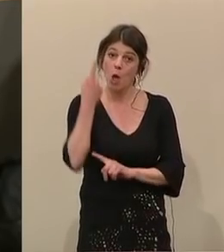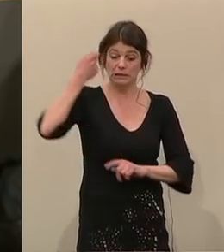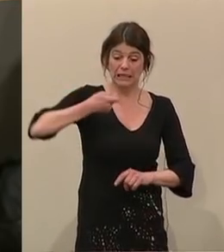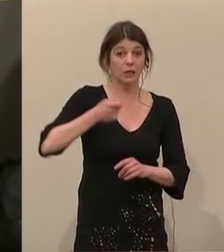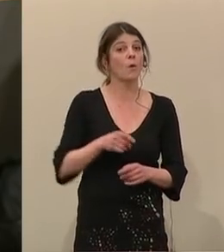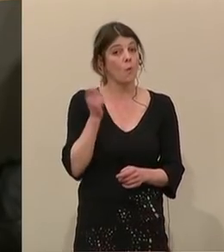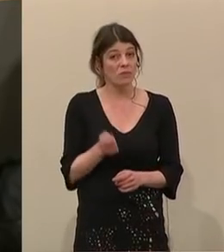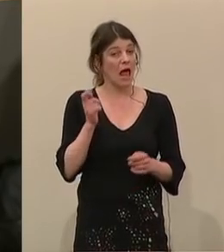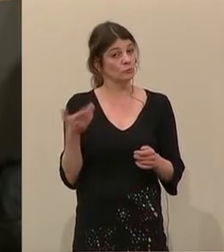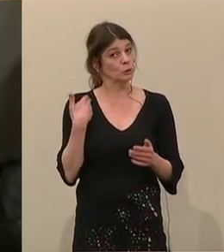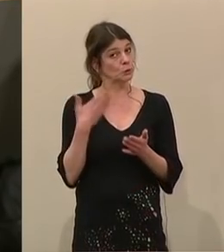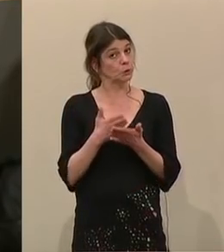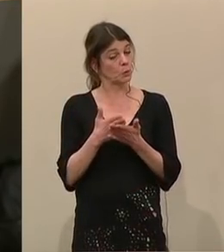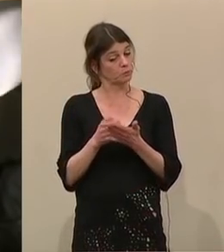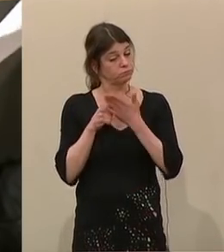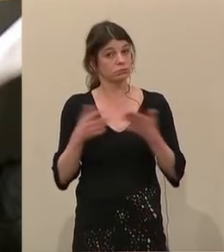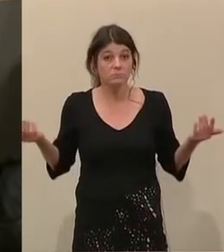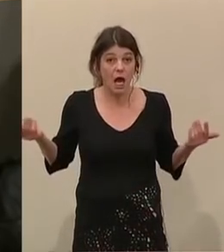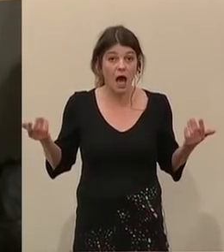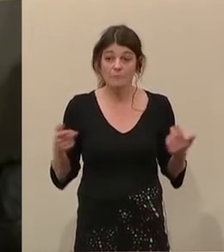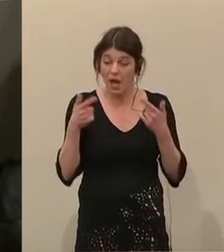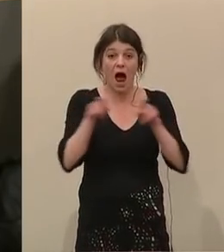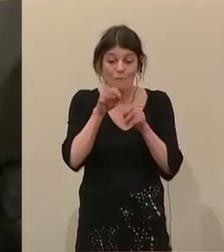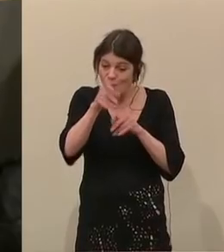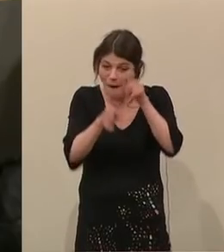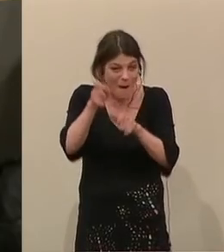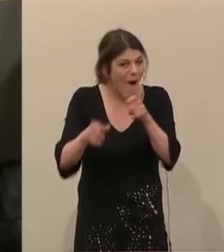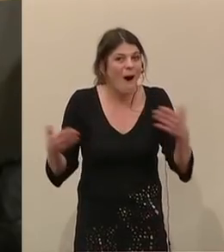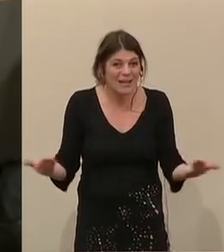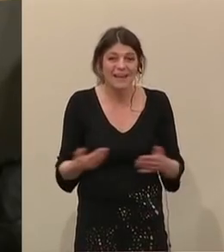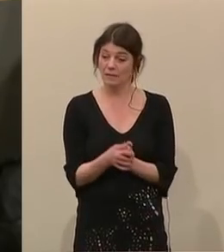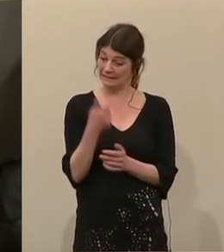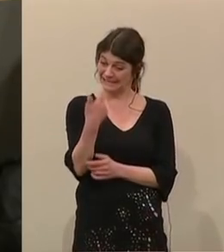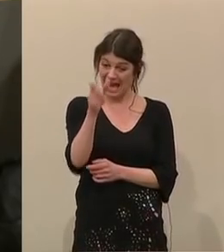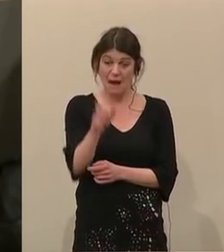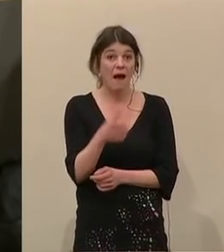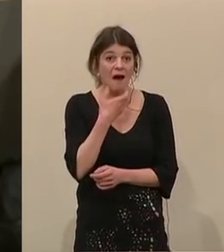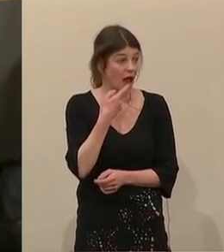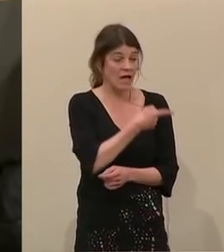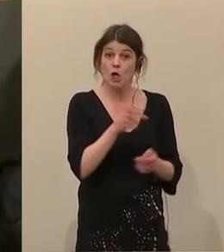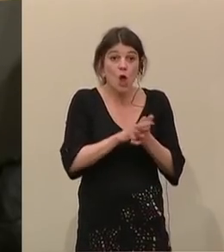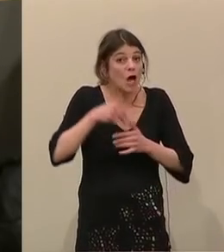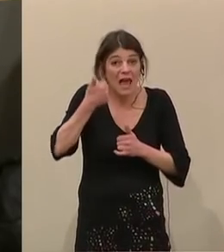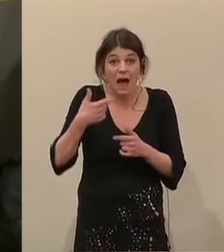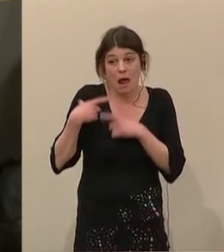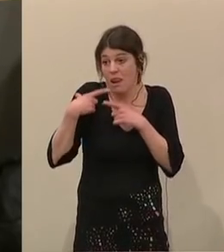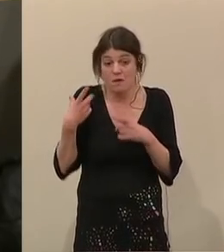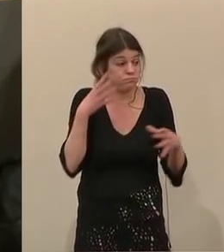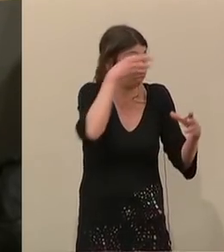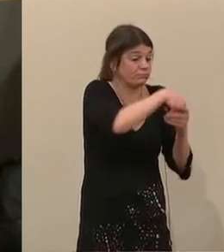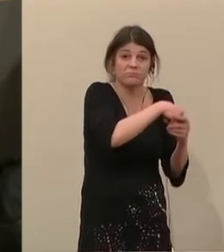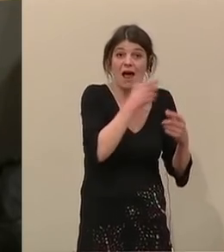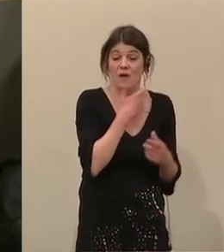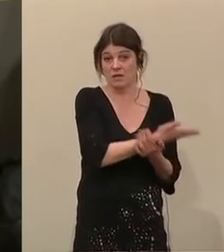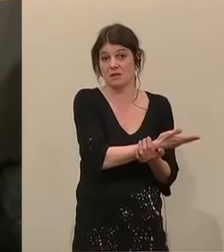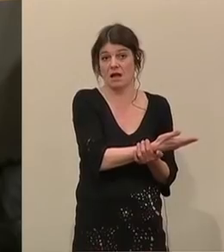Urteile, die das zum Ausdruck bringen. Die gelten sogar für Leute, die als Afghanen noch nie einen Tag in Afghanistan gelebt haben,